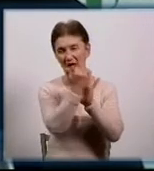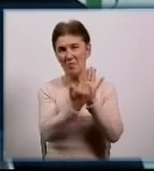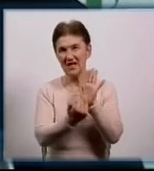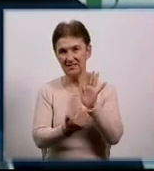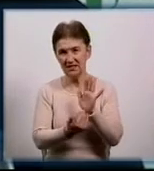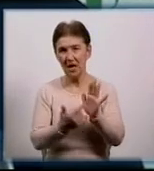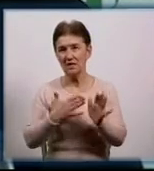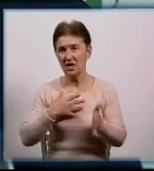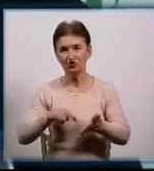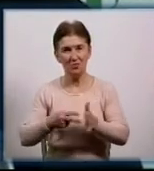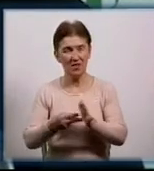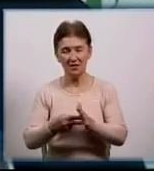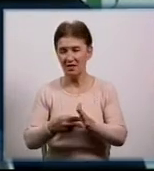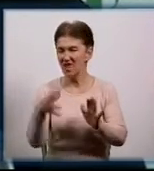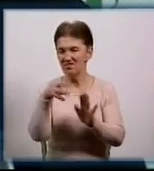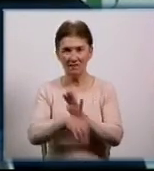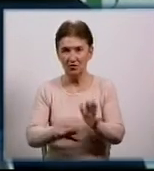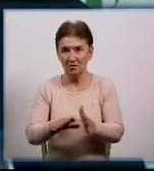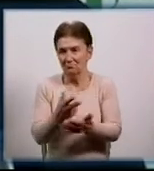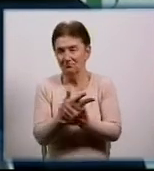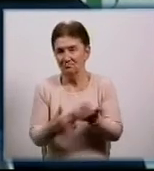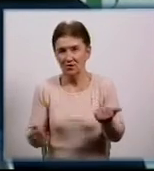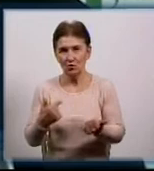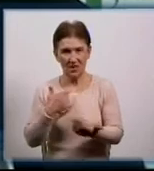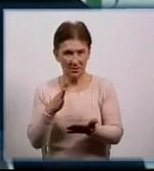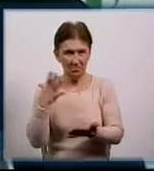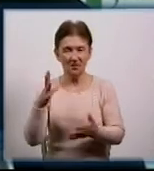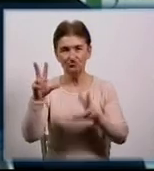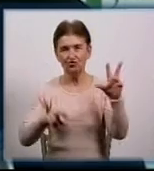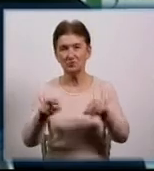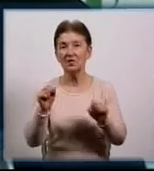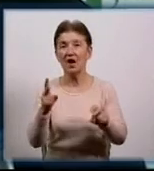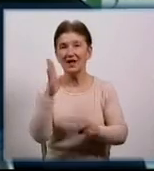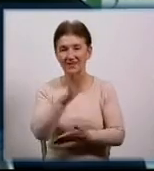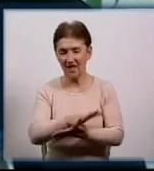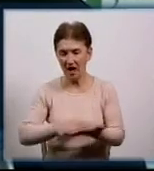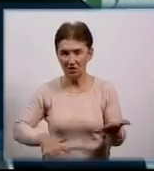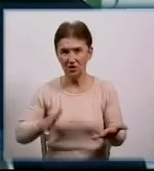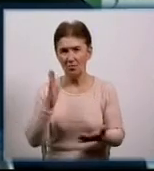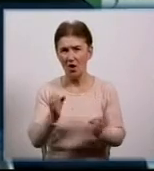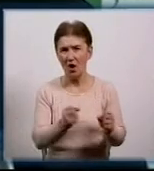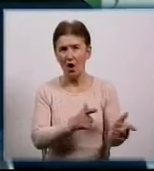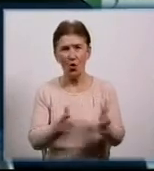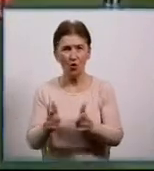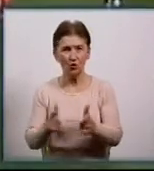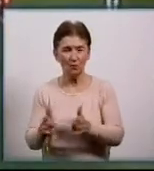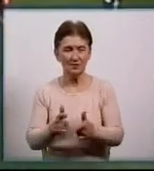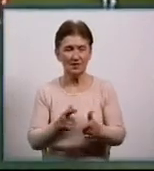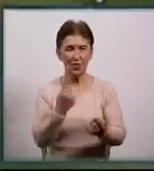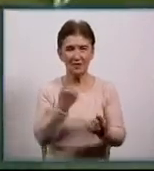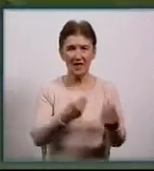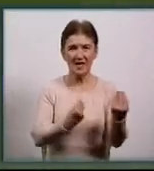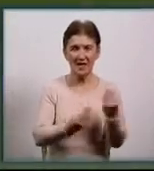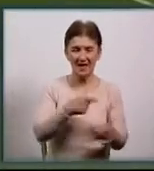плани не входила поразка. Хід гри давав нам свої шанси. Як далі будемо рухатись? Ми готуємось від гри до гри. У